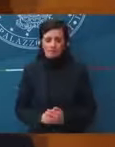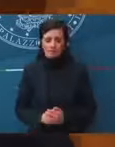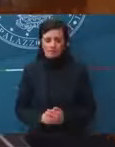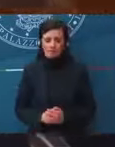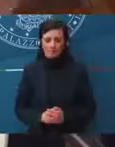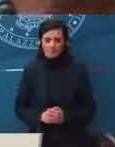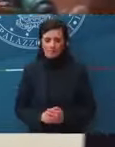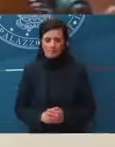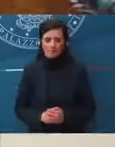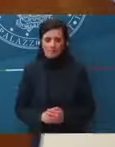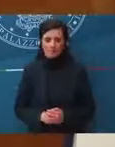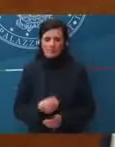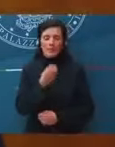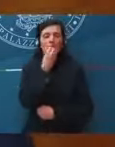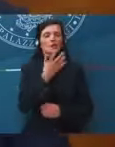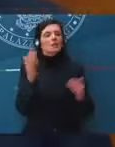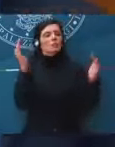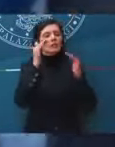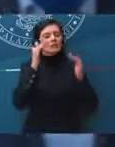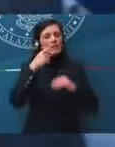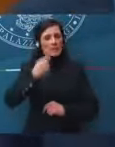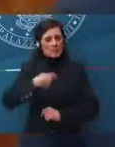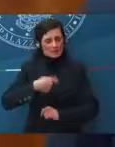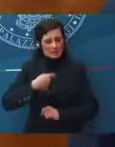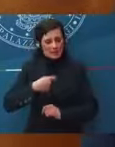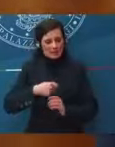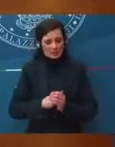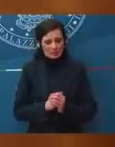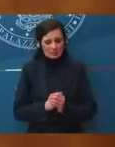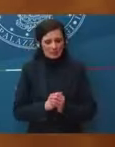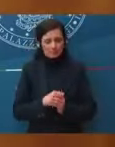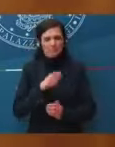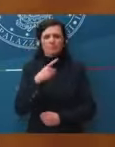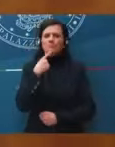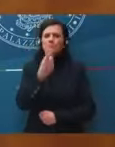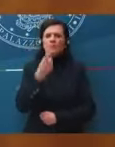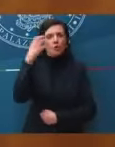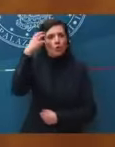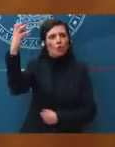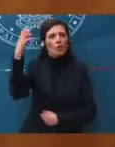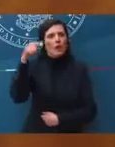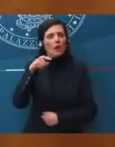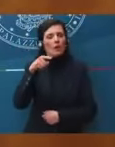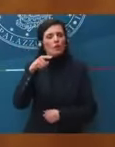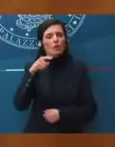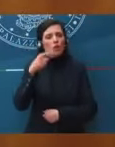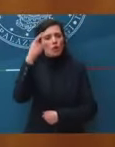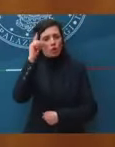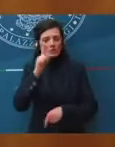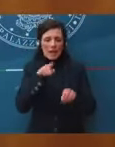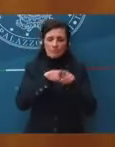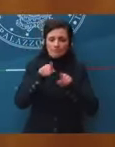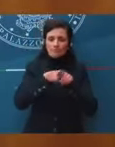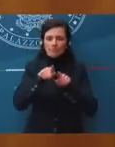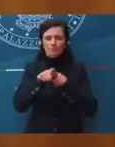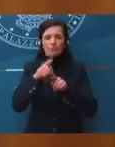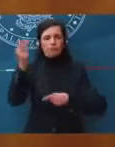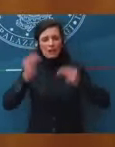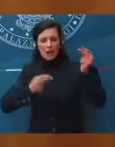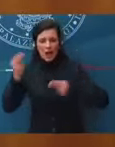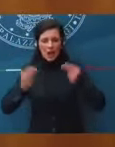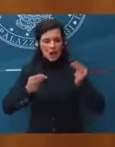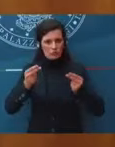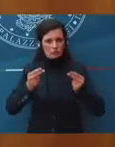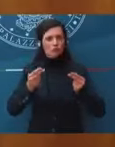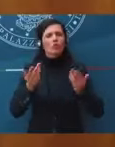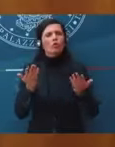Presidente. Lei ha appena detto che ancora il governo non ha idea di quale sarà lo scostamento di bilancio, però ultimamente